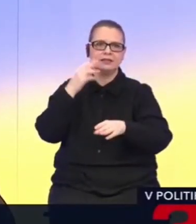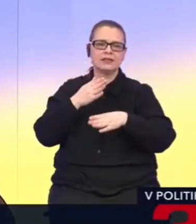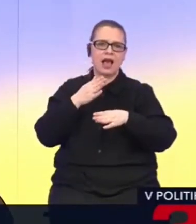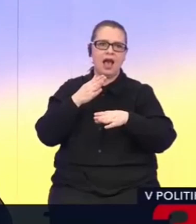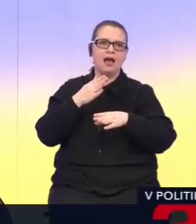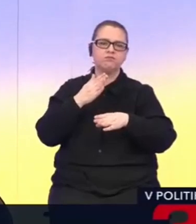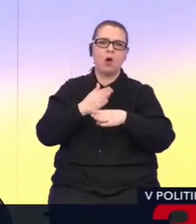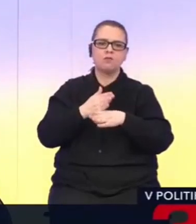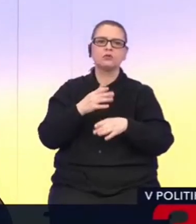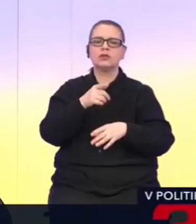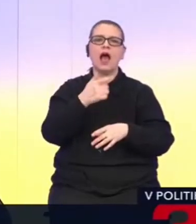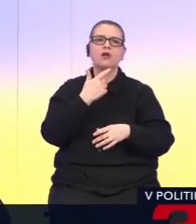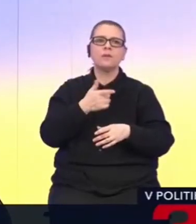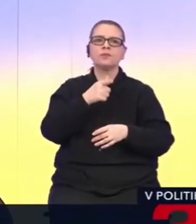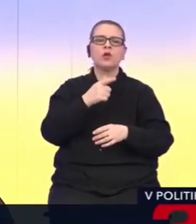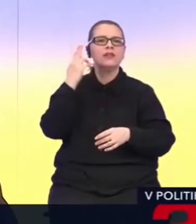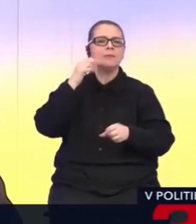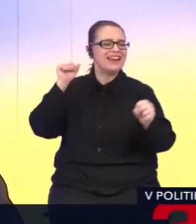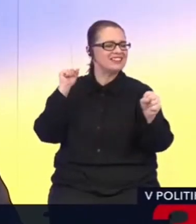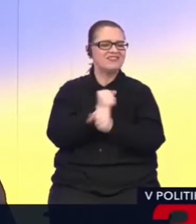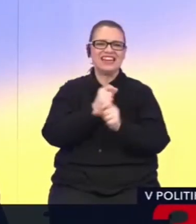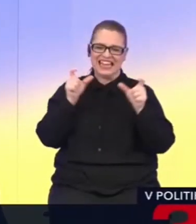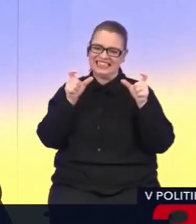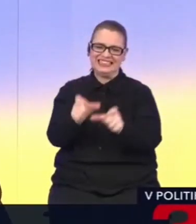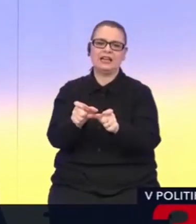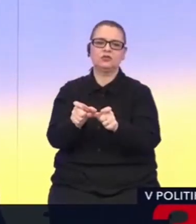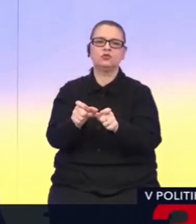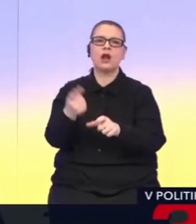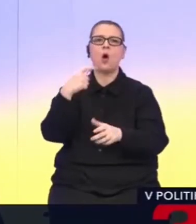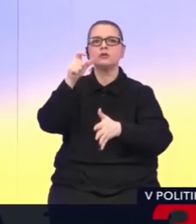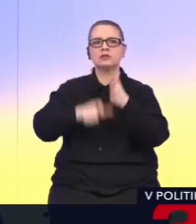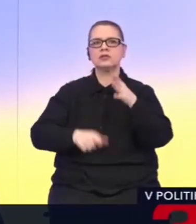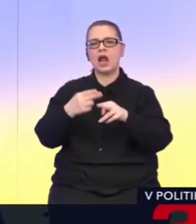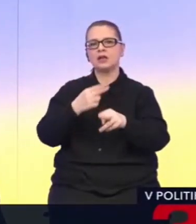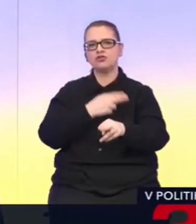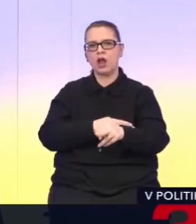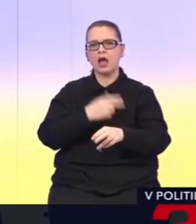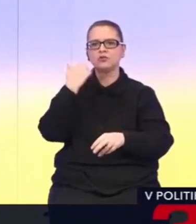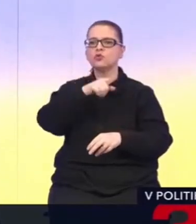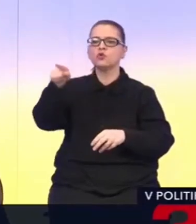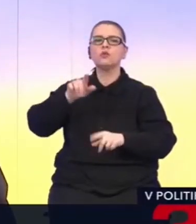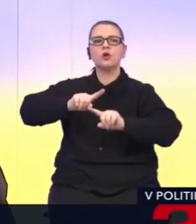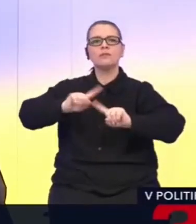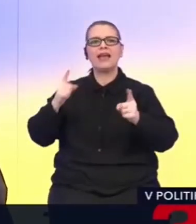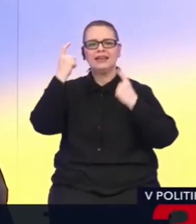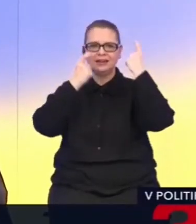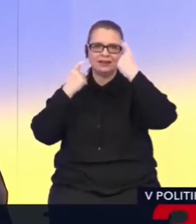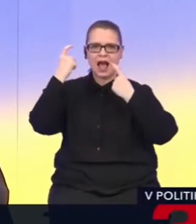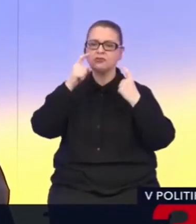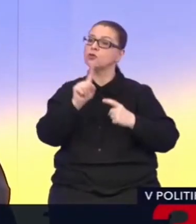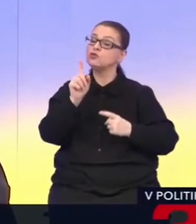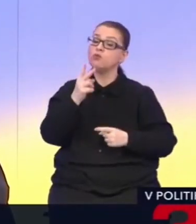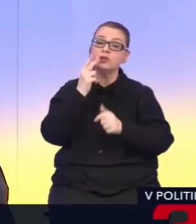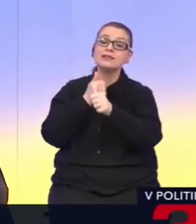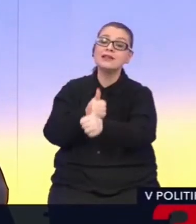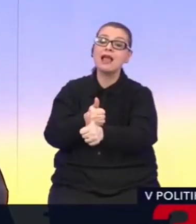absolútne tvrdá cenzúra zo strany štátu. Poči tým, ktorí majú iný názor. Kto bude vlastne sledovať,